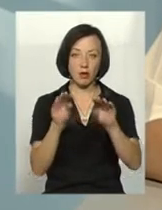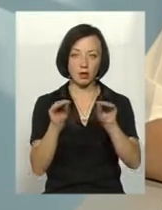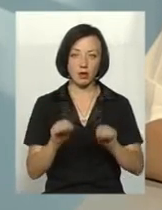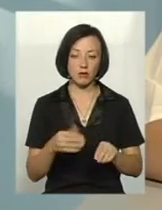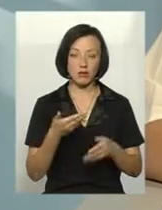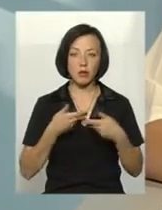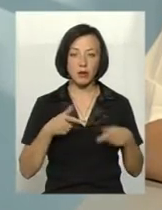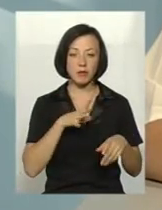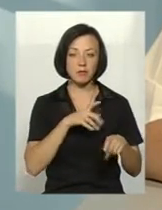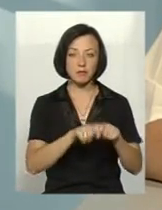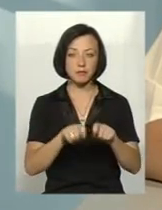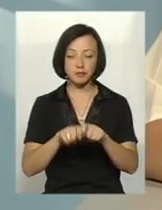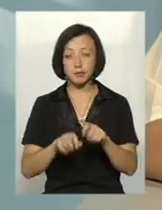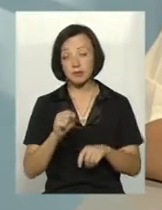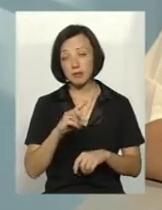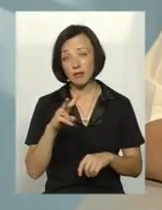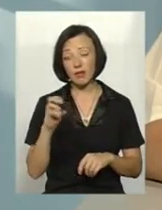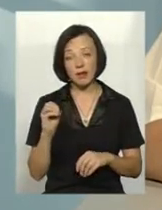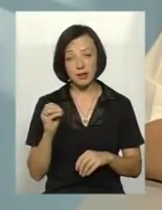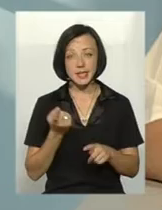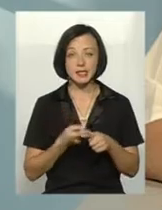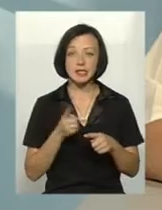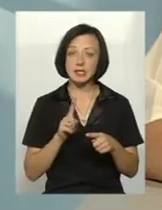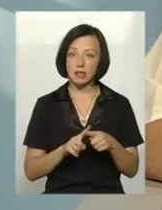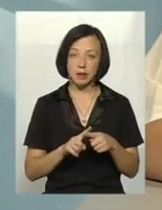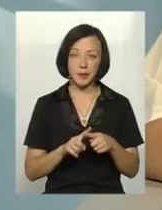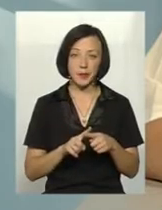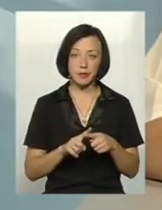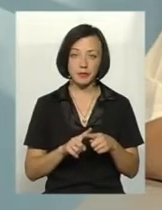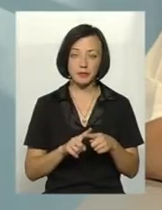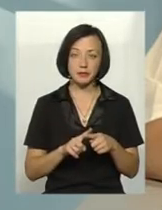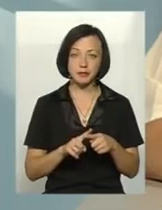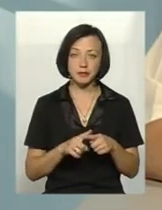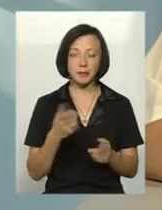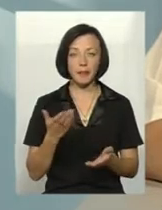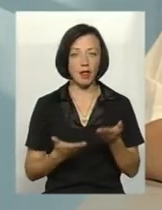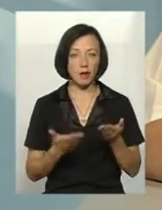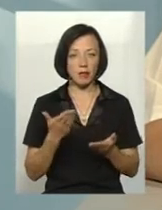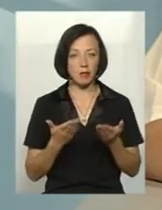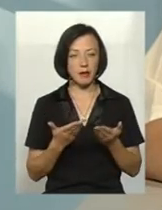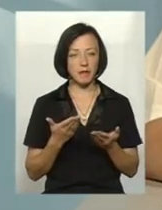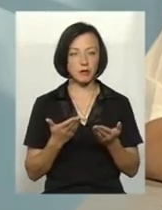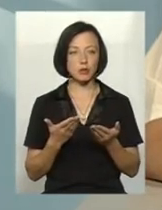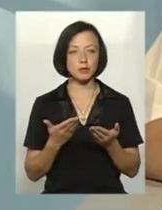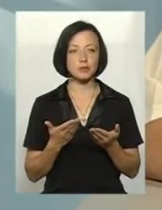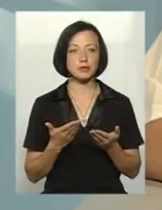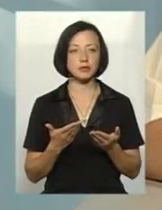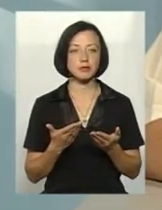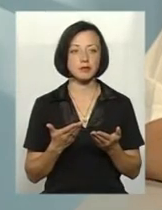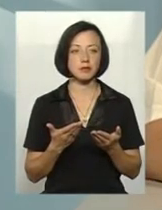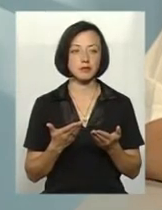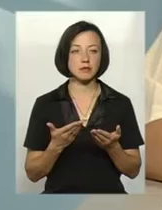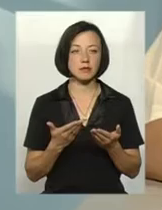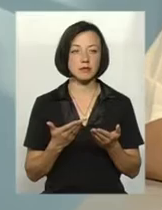моніторили. Але це, напевно, що ще одне з куще, що більшісті переробкою